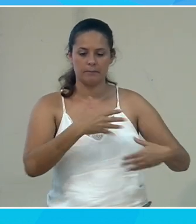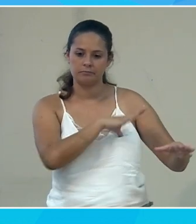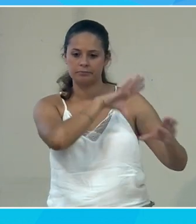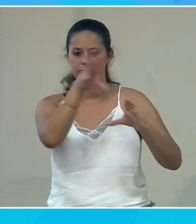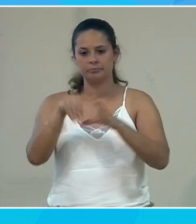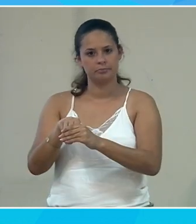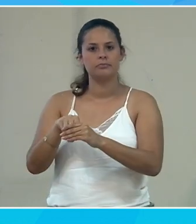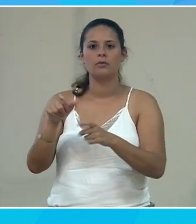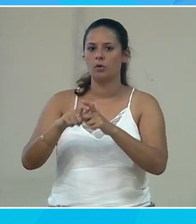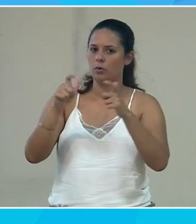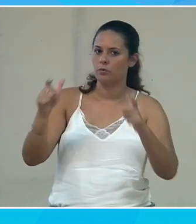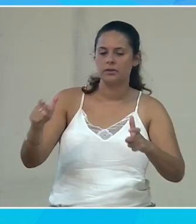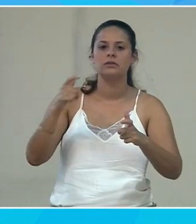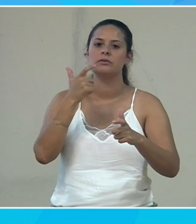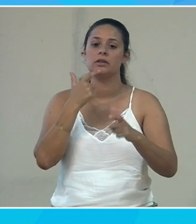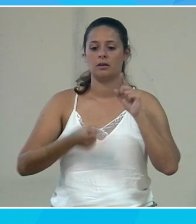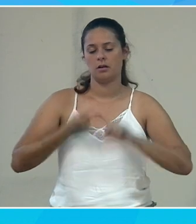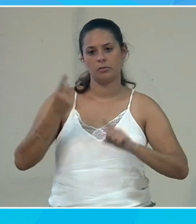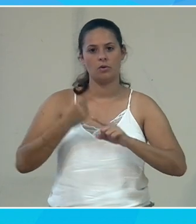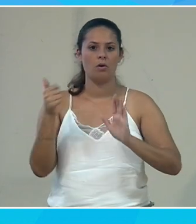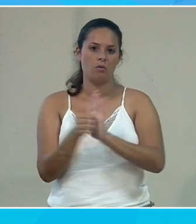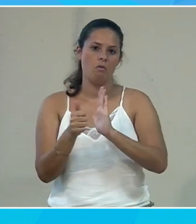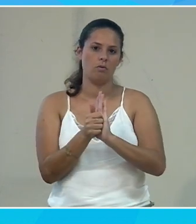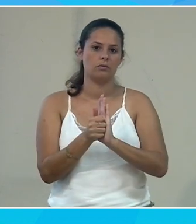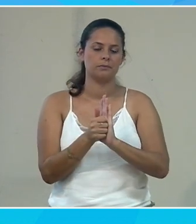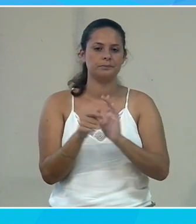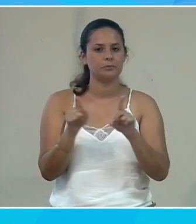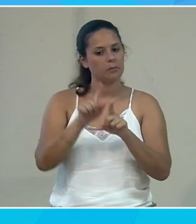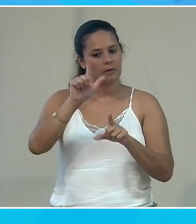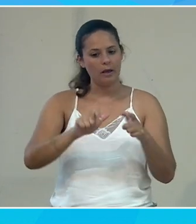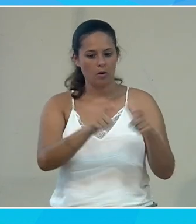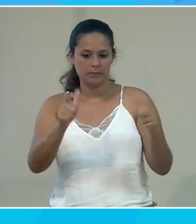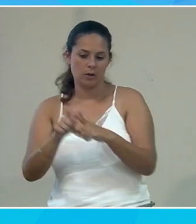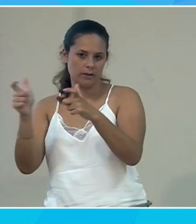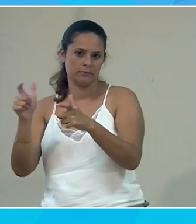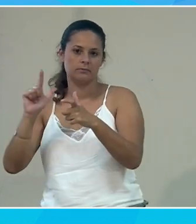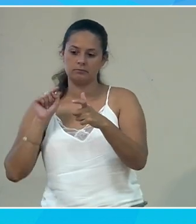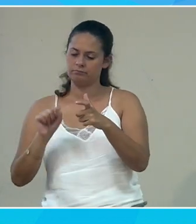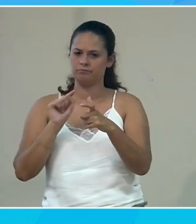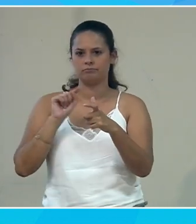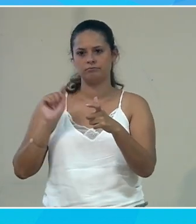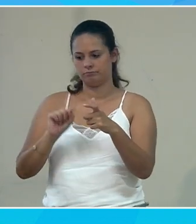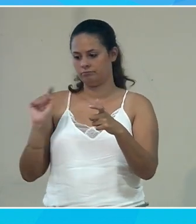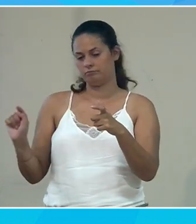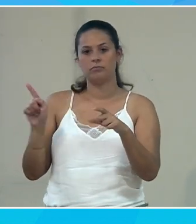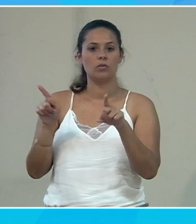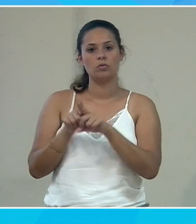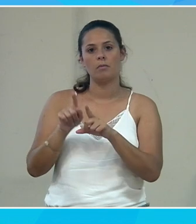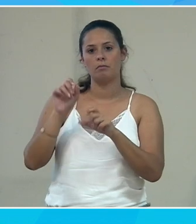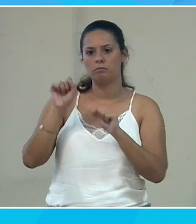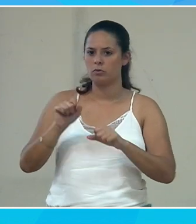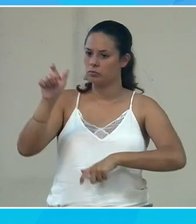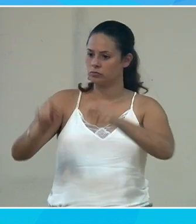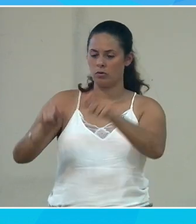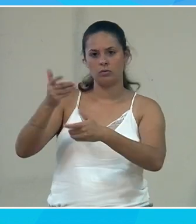'insérer dans les entreprises. Et donc, c'est très important en termes de rôle d'avoir ces organismes qui œuvrent, on va dire, pour permettre à des gens